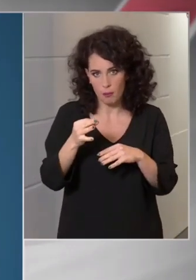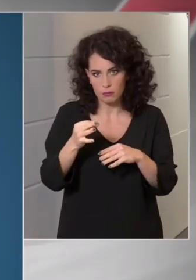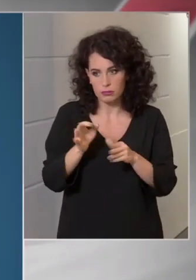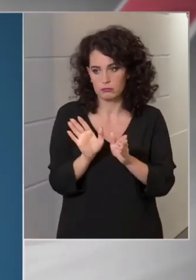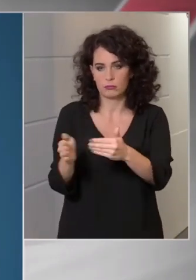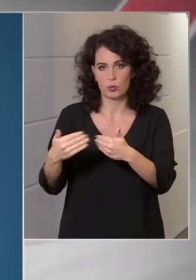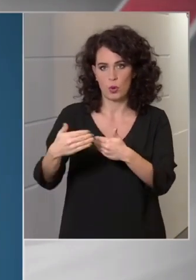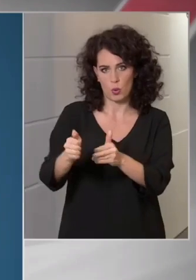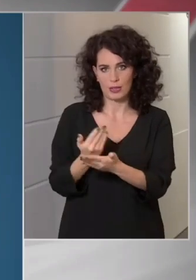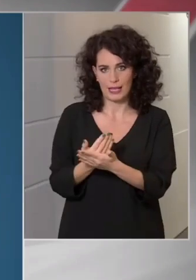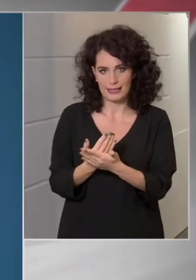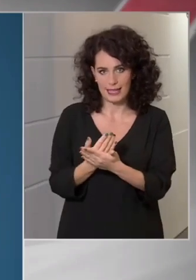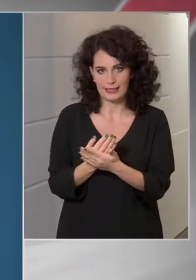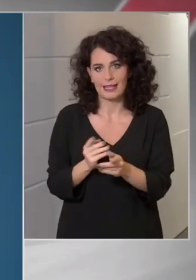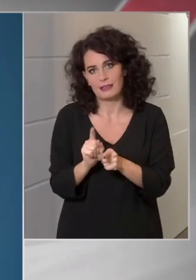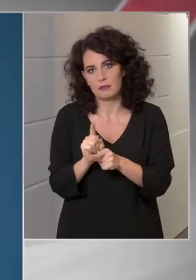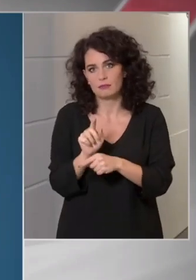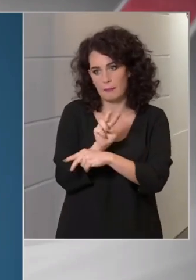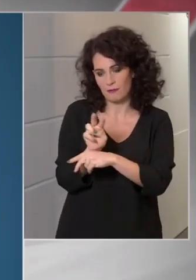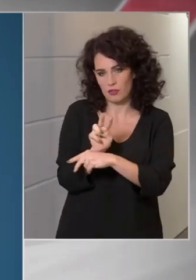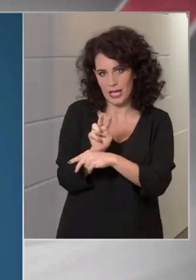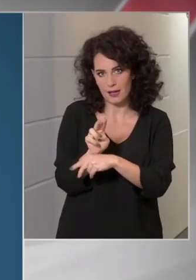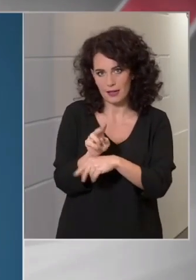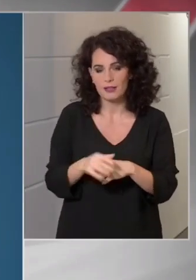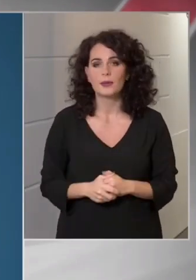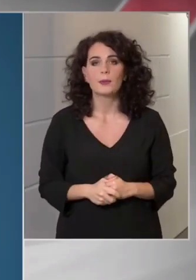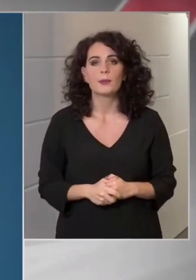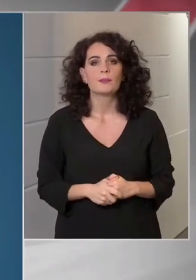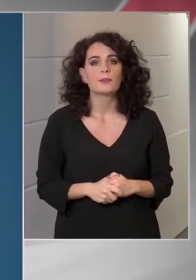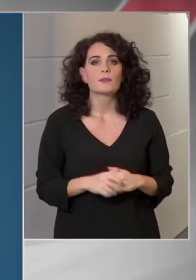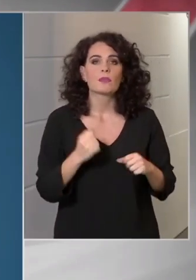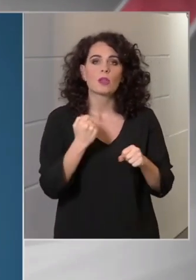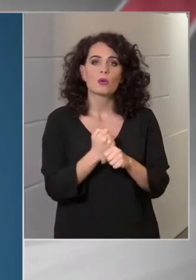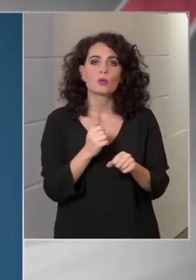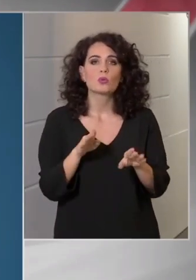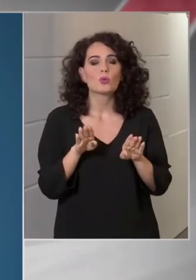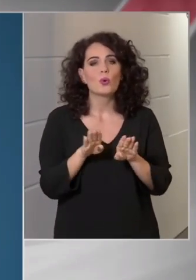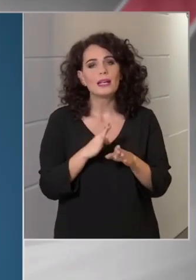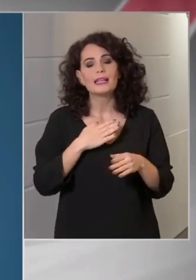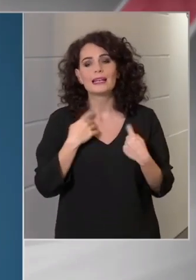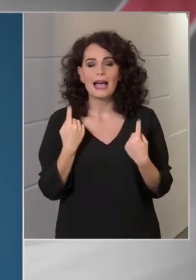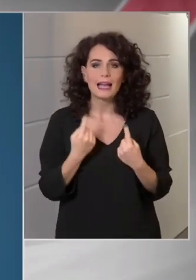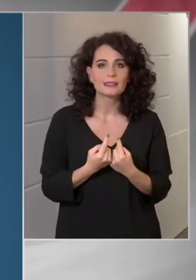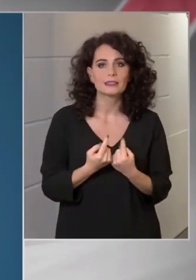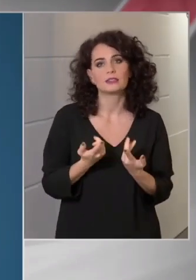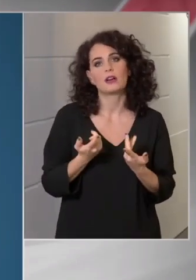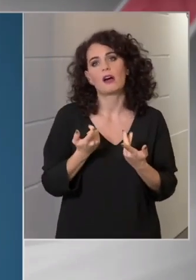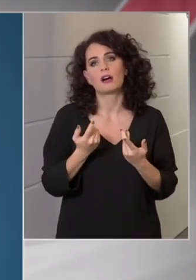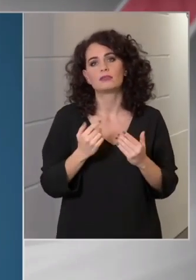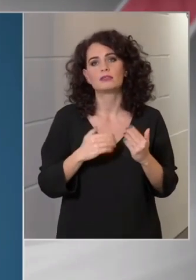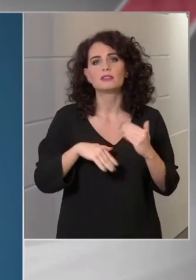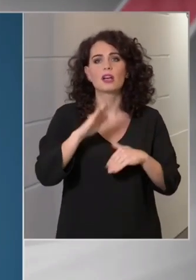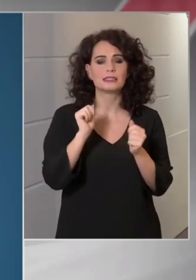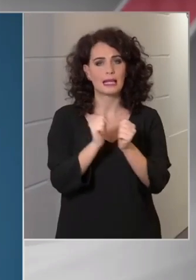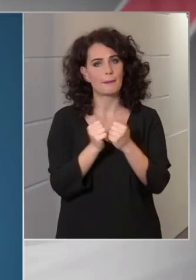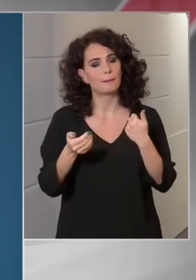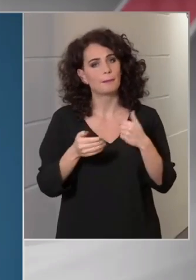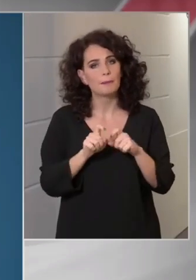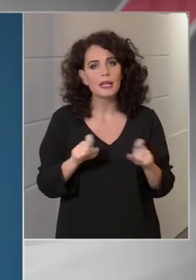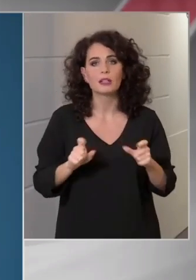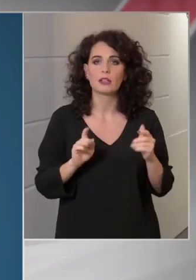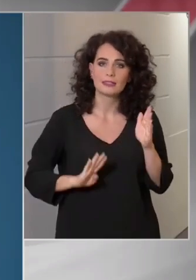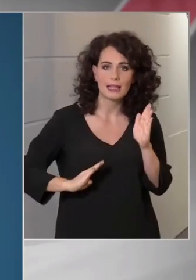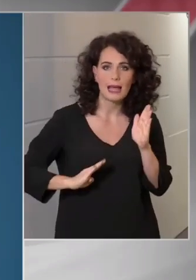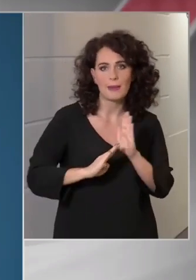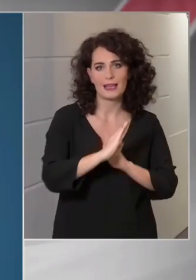megfigyelést jelent. A kollégákra a nagy számok miatt, az emelkedő tendencia miatt